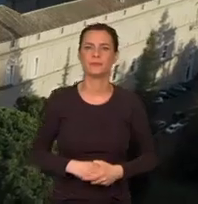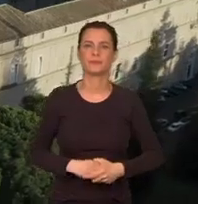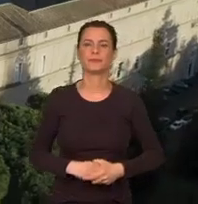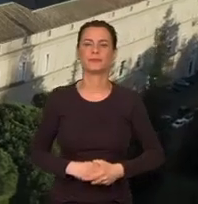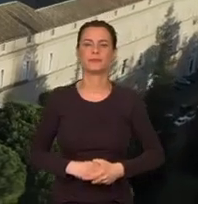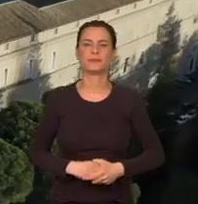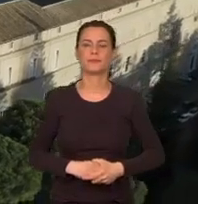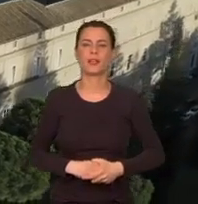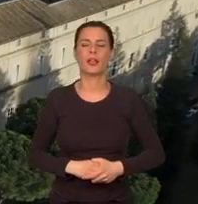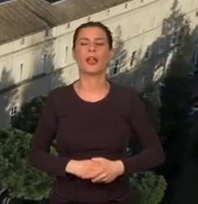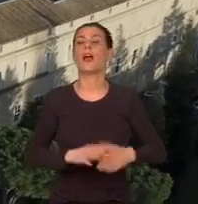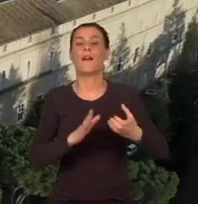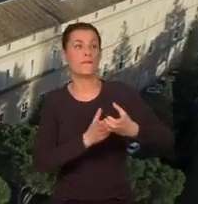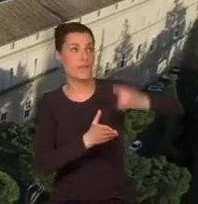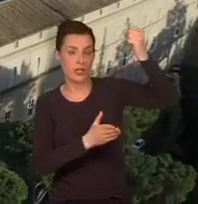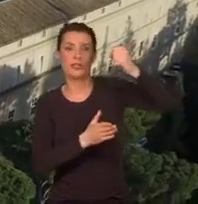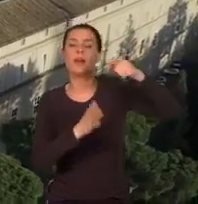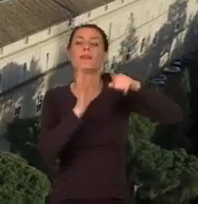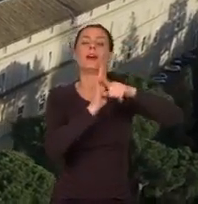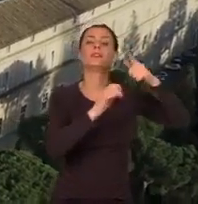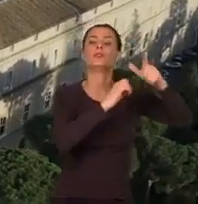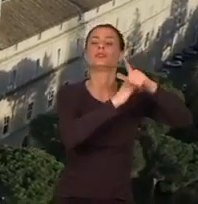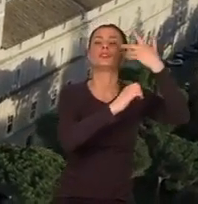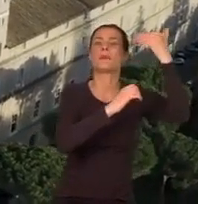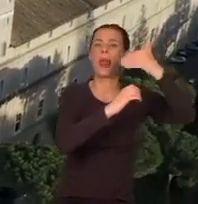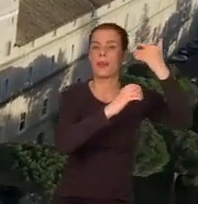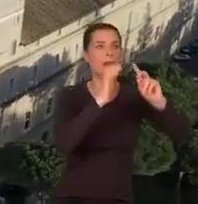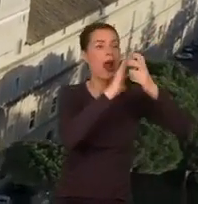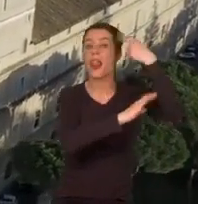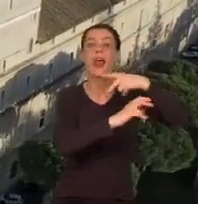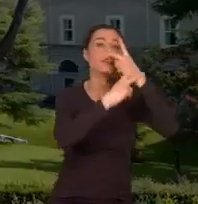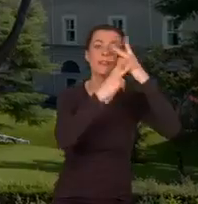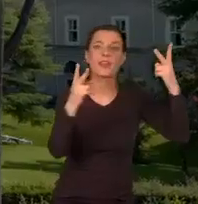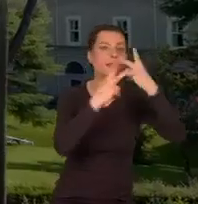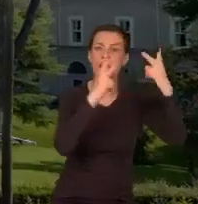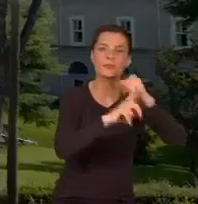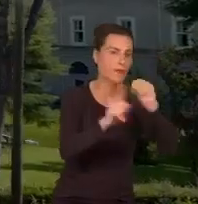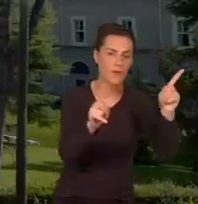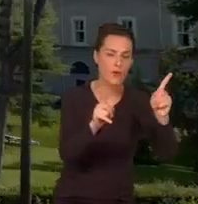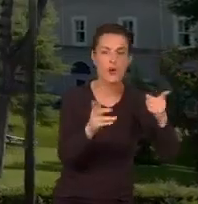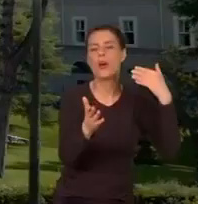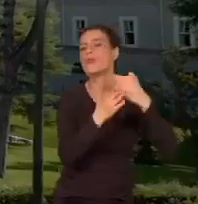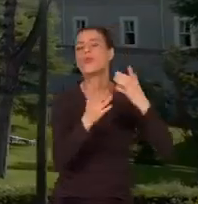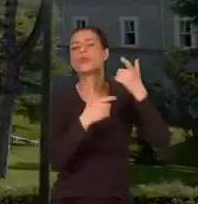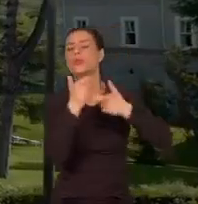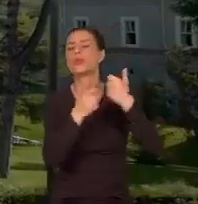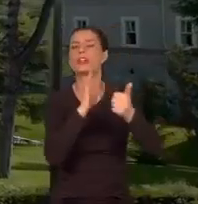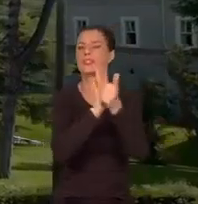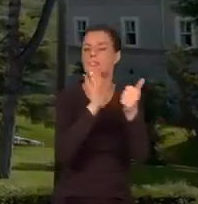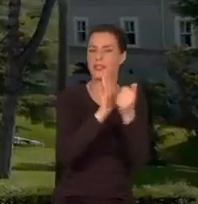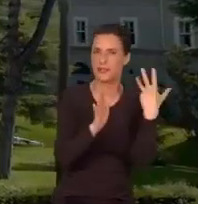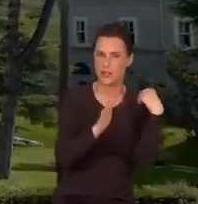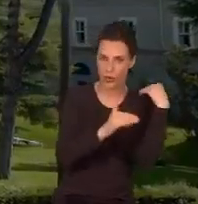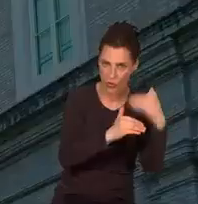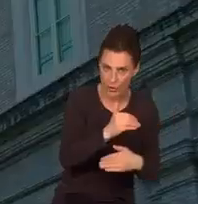Wieża ma 73 metry wysokości, ale jest nieznana i nie można jej zwiedzać. Powstała pod koniec XVI wieku i